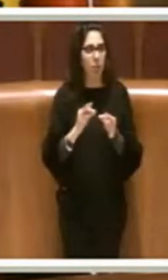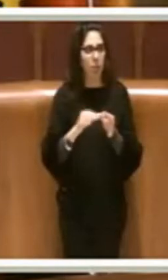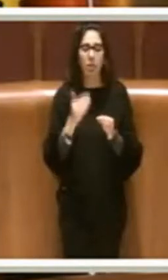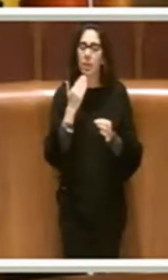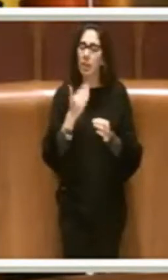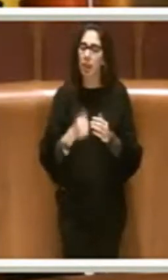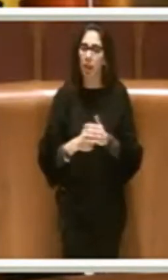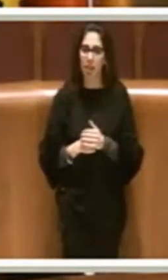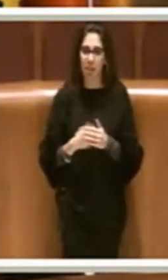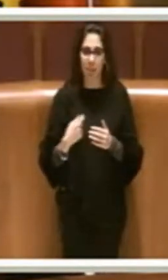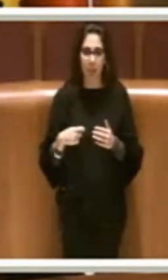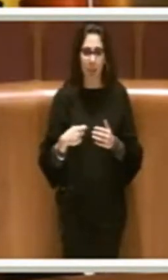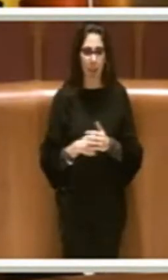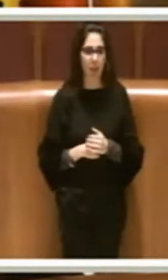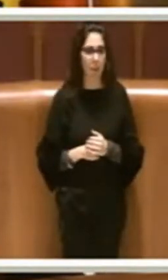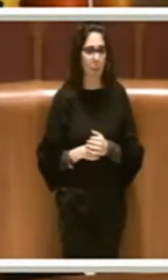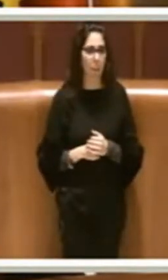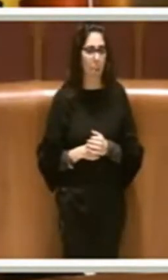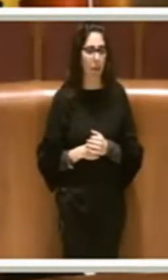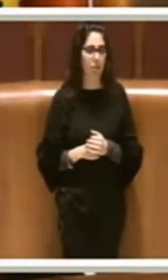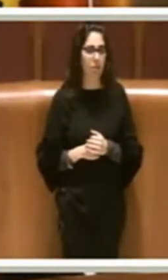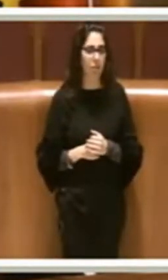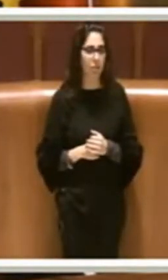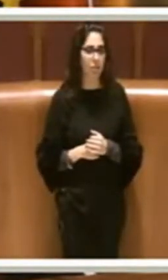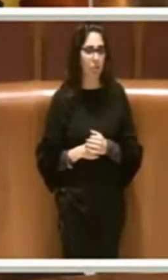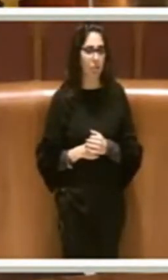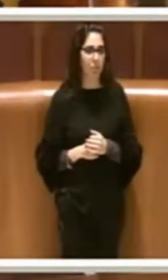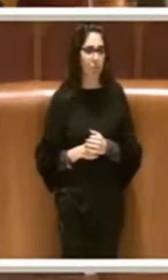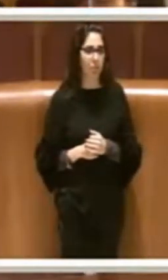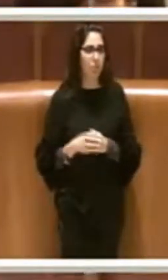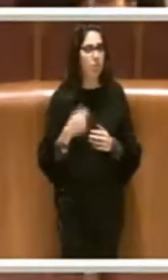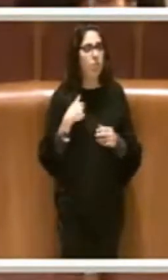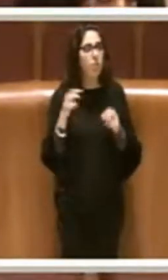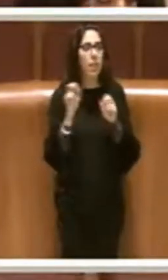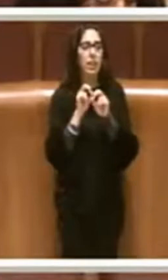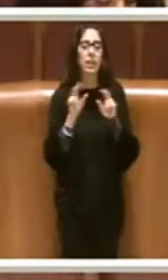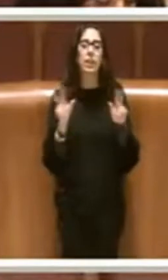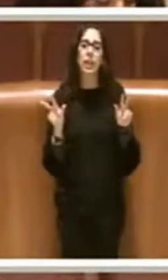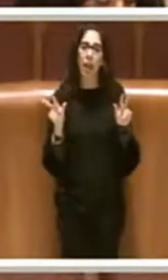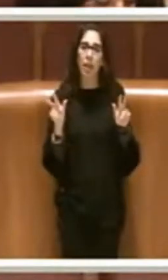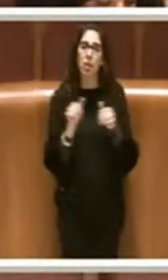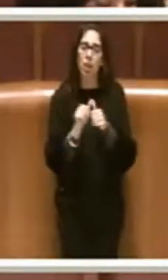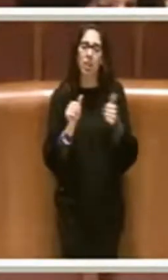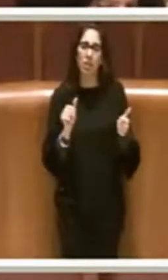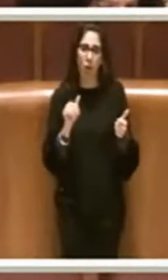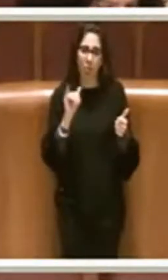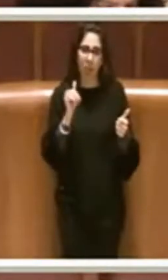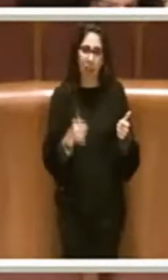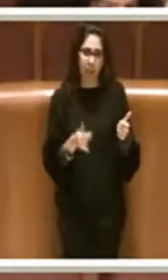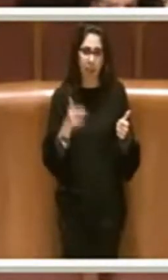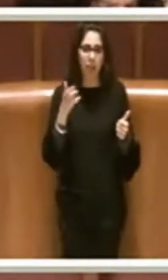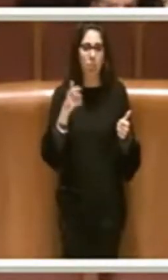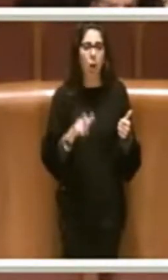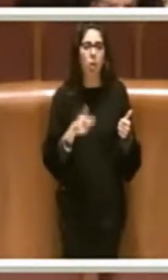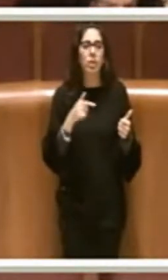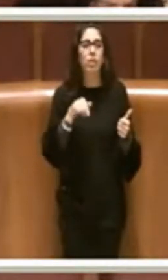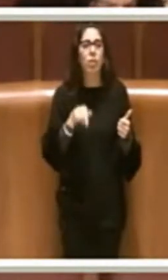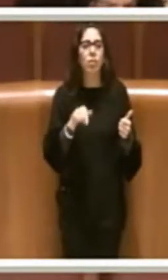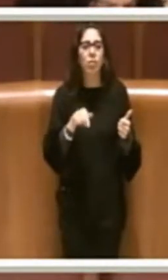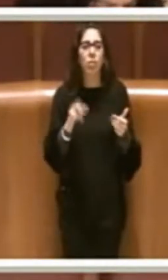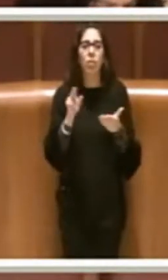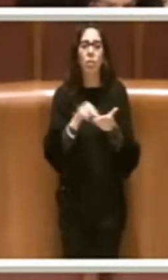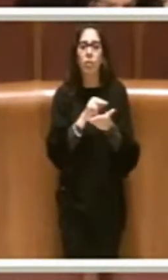Grazie, Presidente. Faccio una dichiarazione in difformità perché non parteciperò